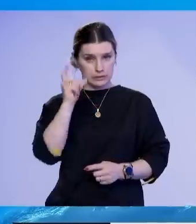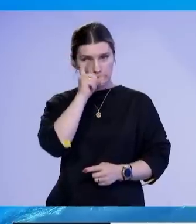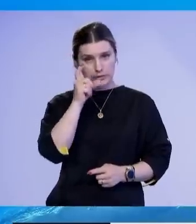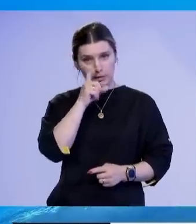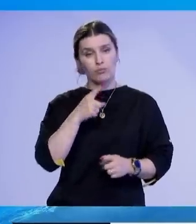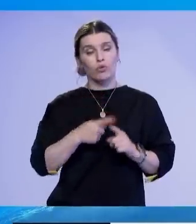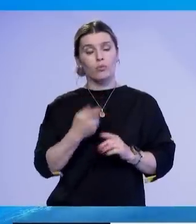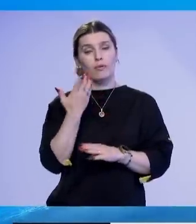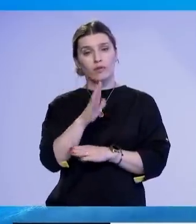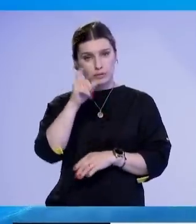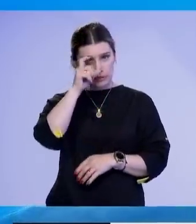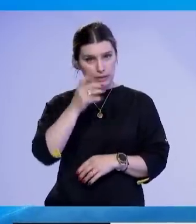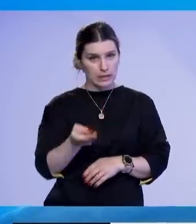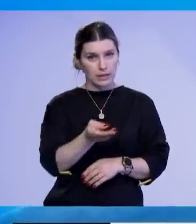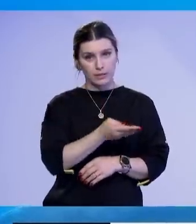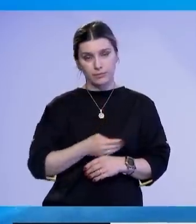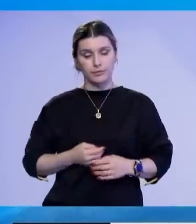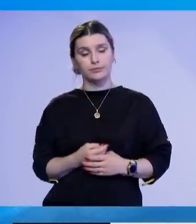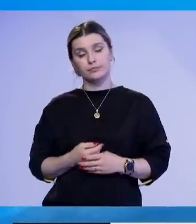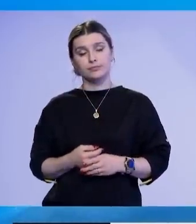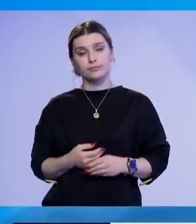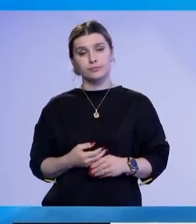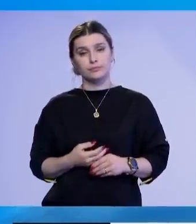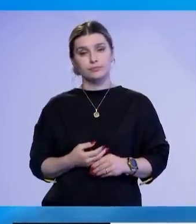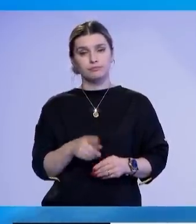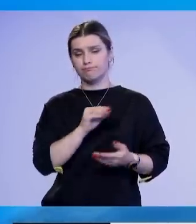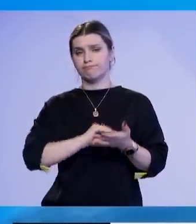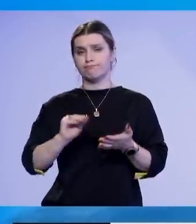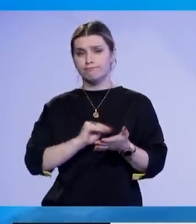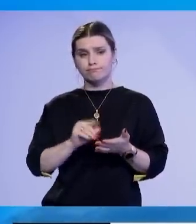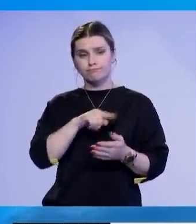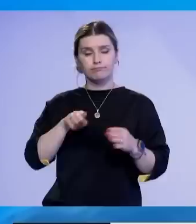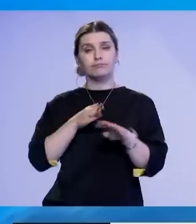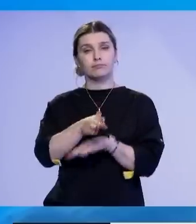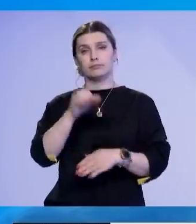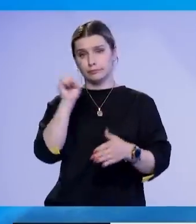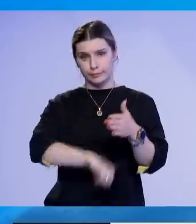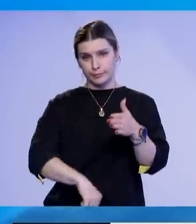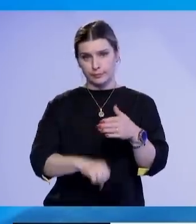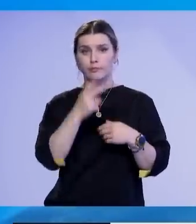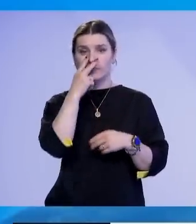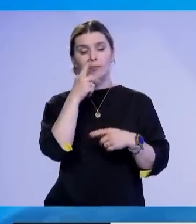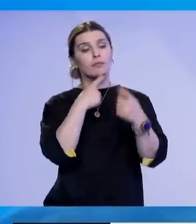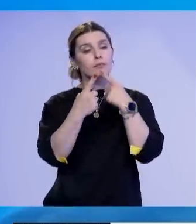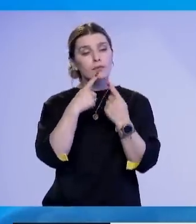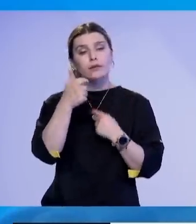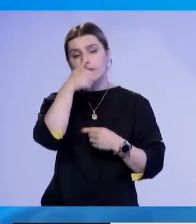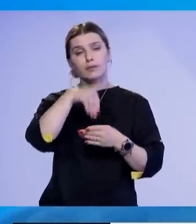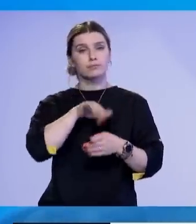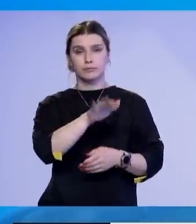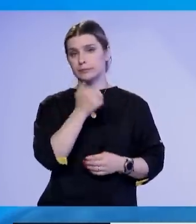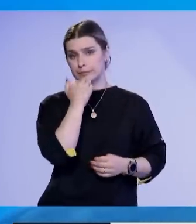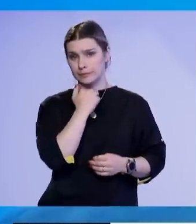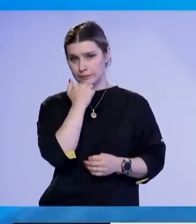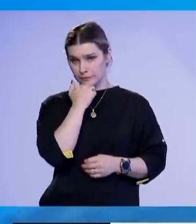të komunitetit sërbë, si dhe me gazetarë. Mediat nuk janë lejuar që të futën brenda për të parësit që farë do të diskutohet, me gjese